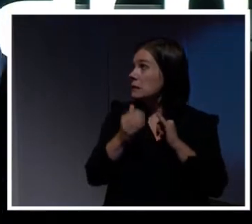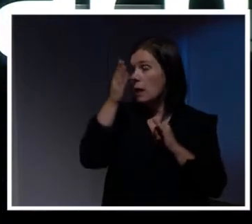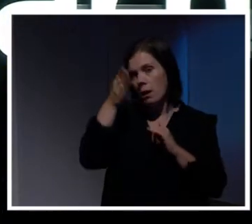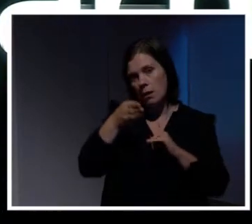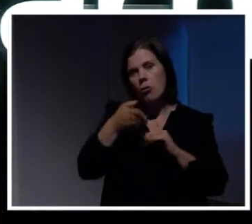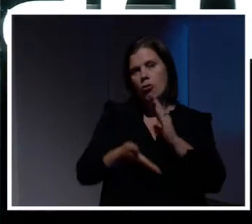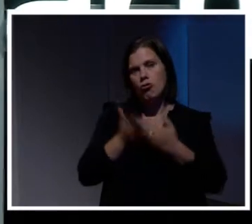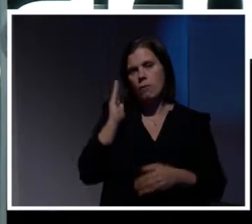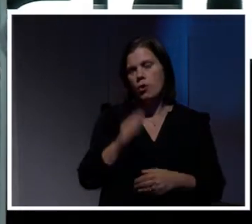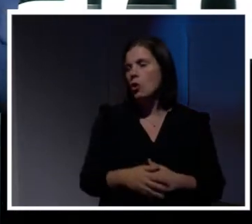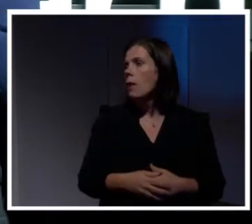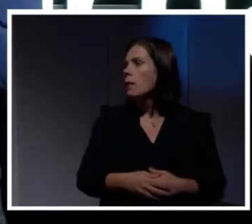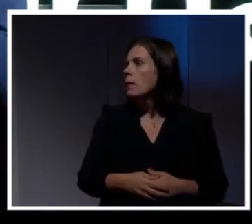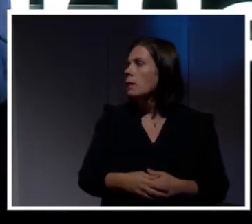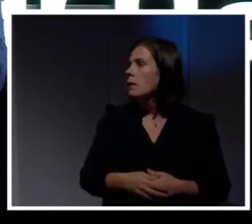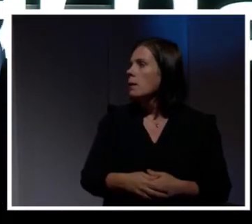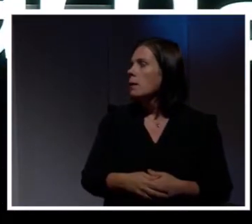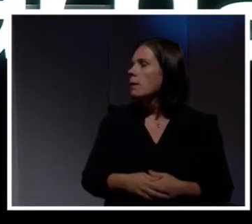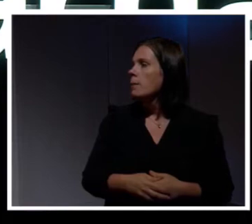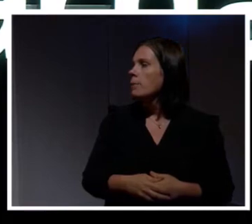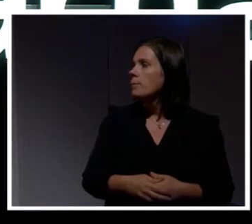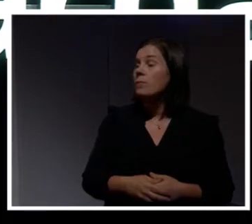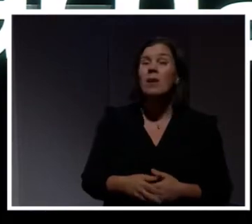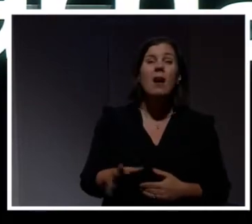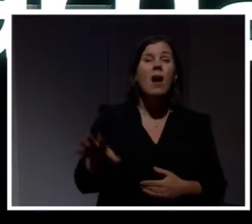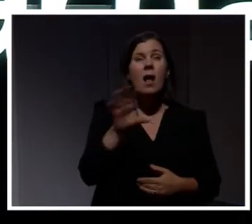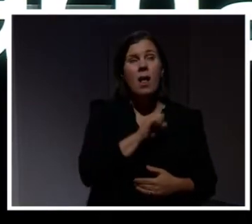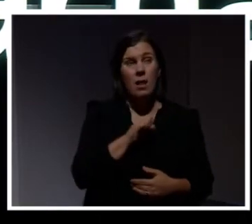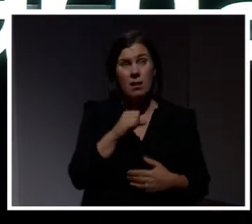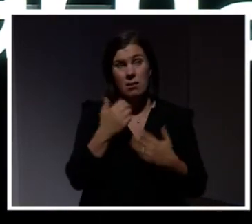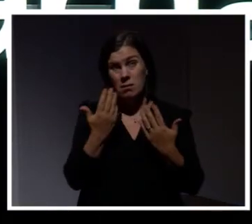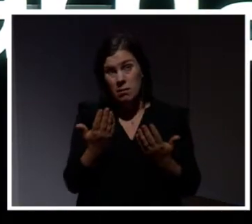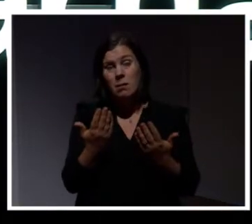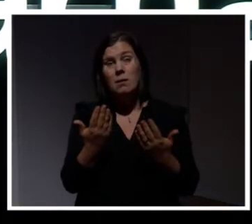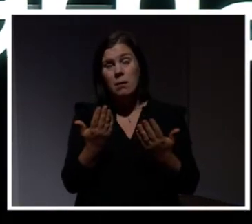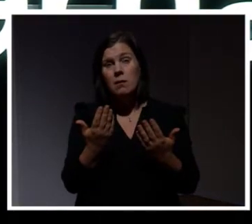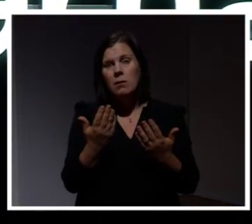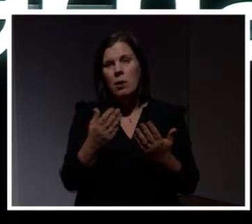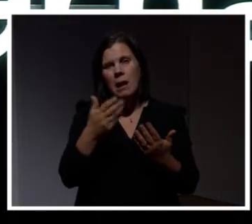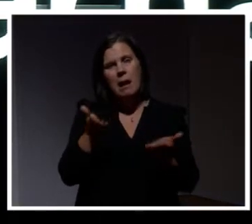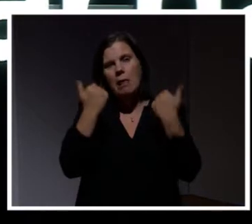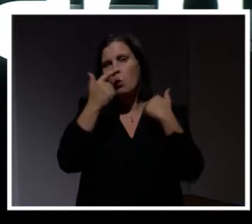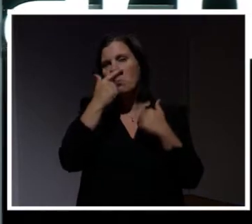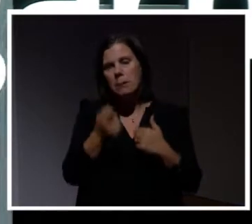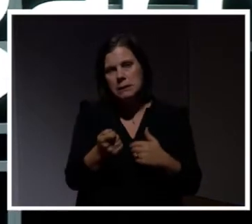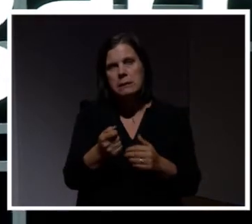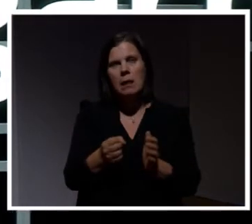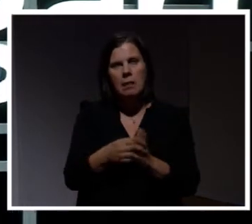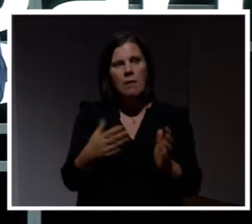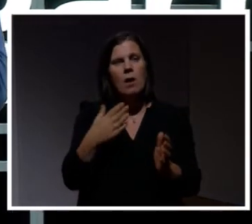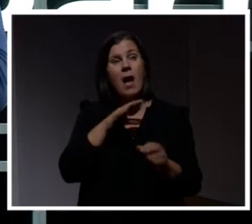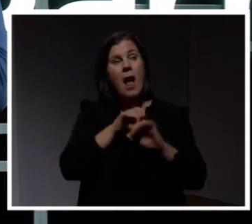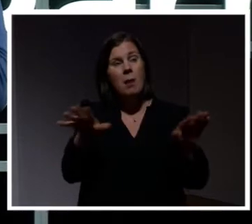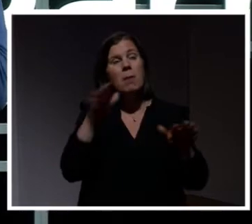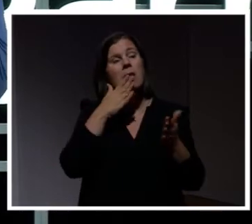som är avgörande. Men sen när allt kommer till kritan så är det väldigt, väldigt lätt att missa. Och därför är min allmänna